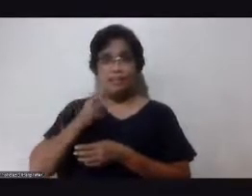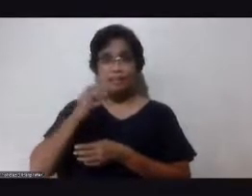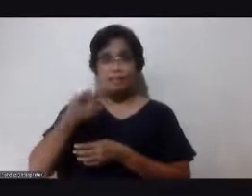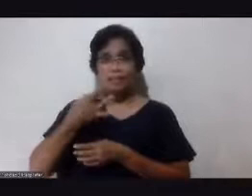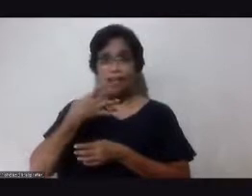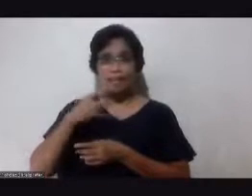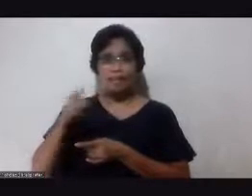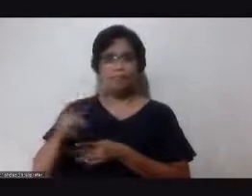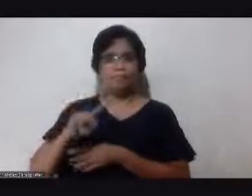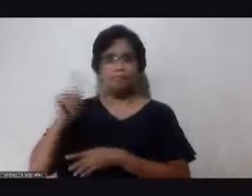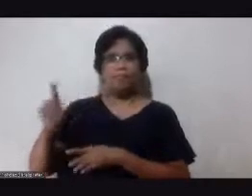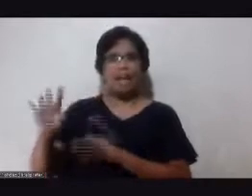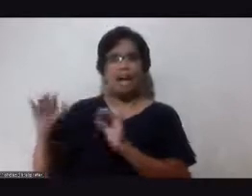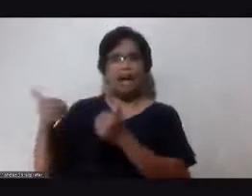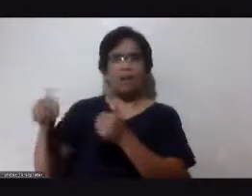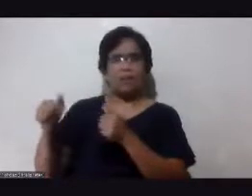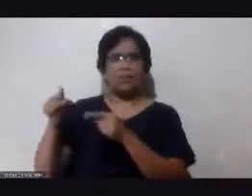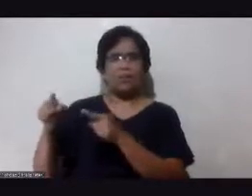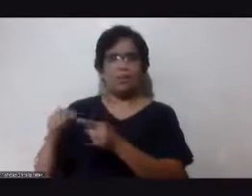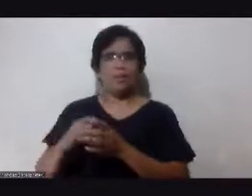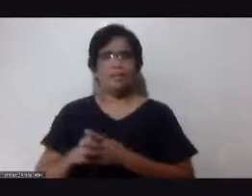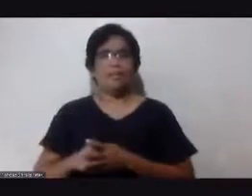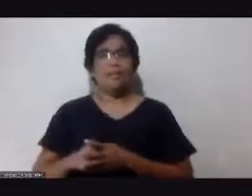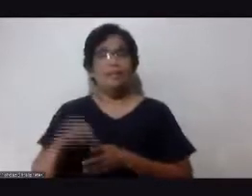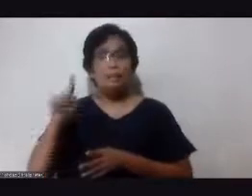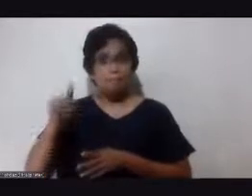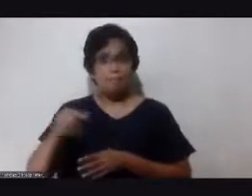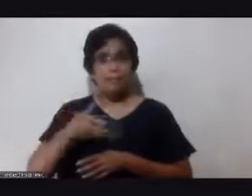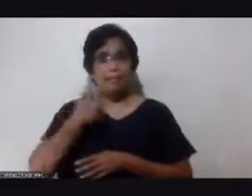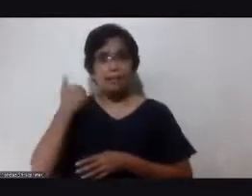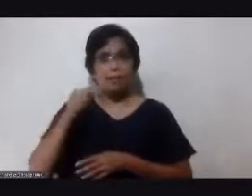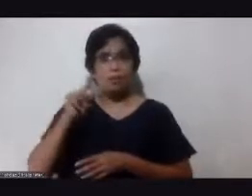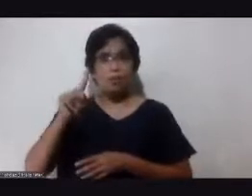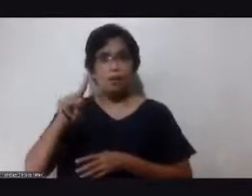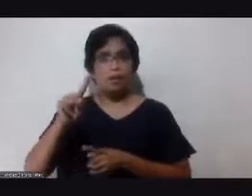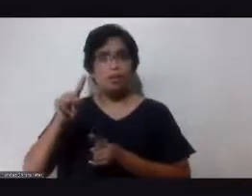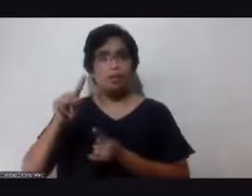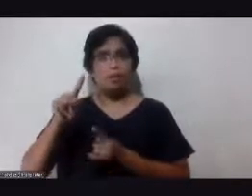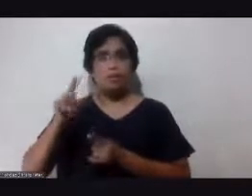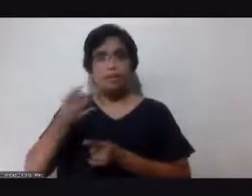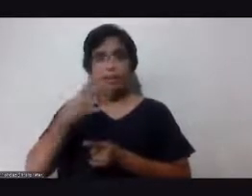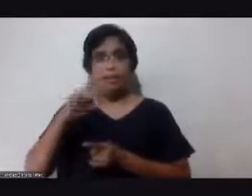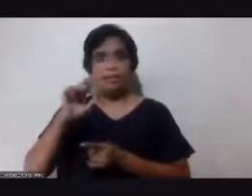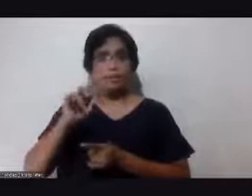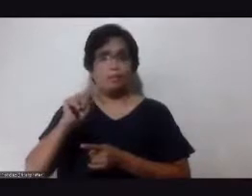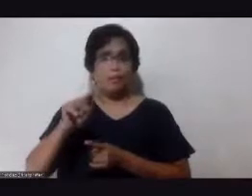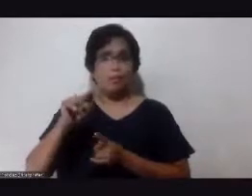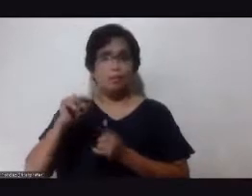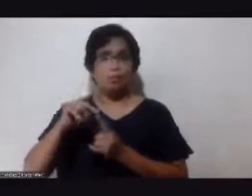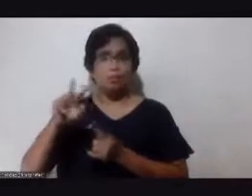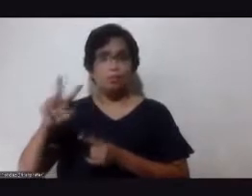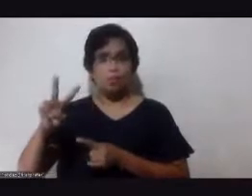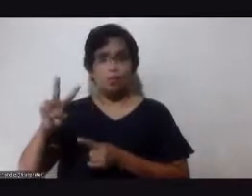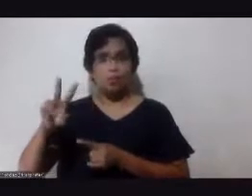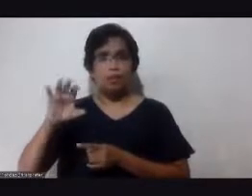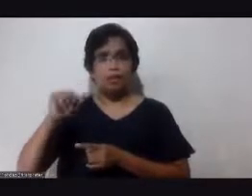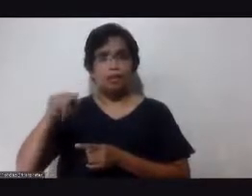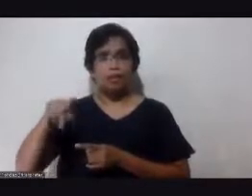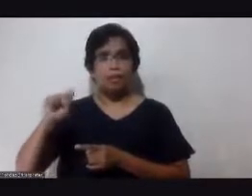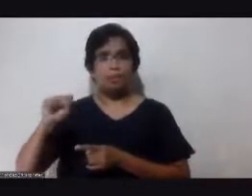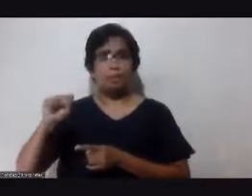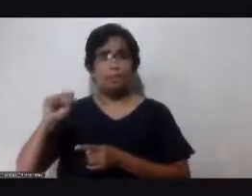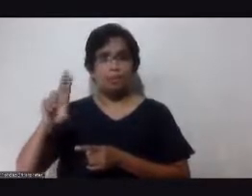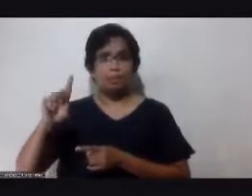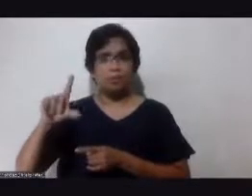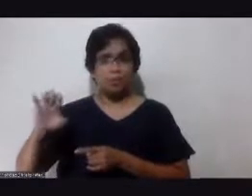sabi ko kung ako siya okay inumin niya 1 to 2 capsules bago kumain 3 times a day